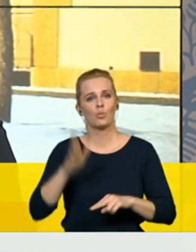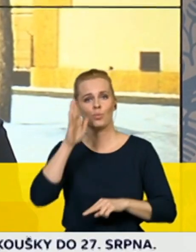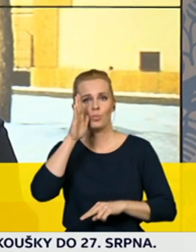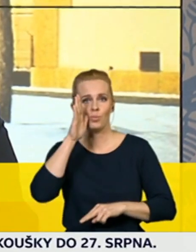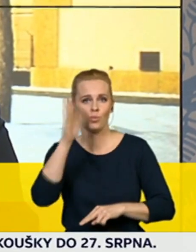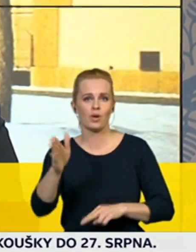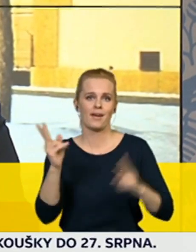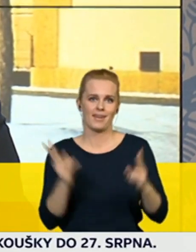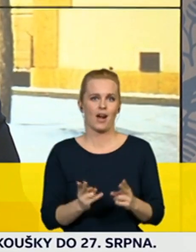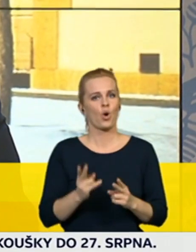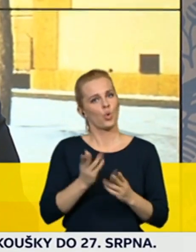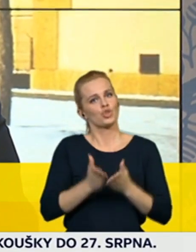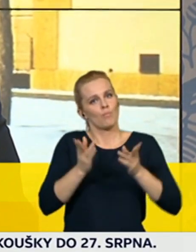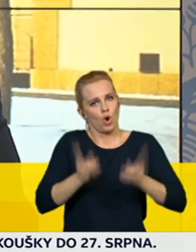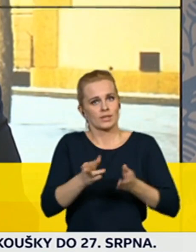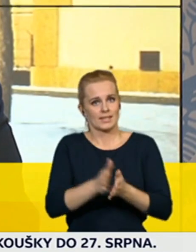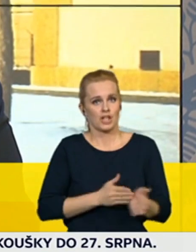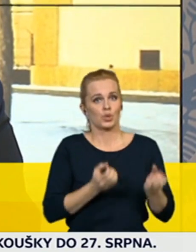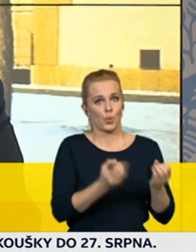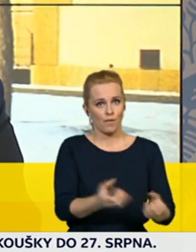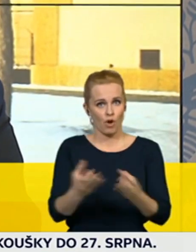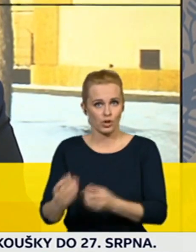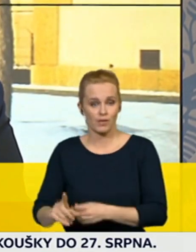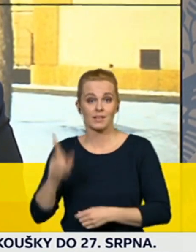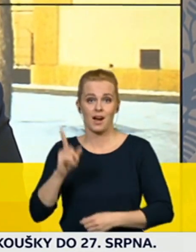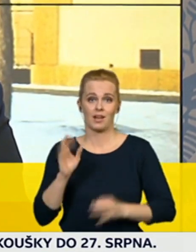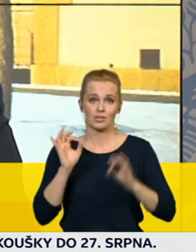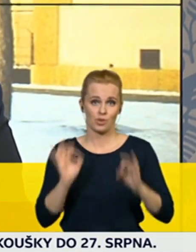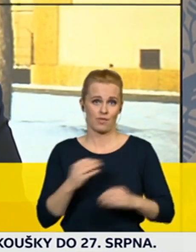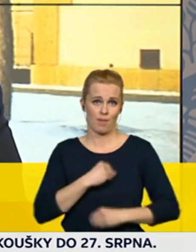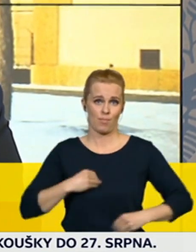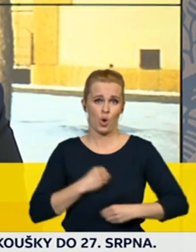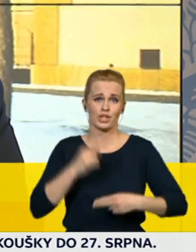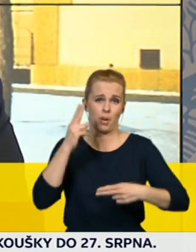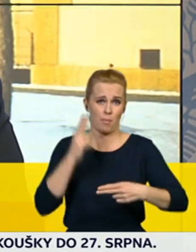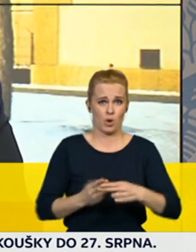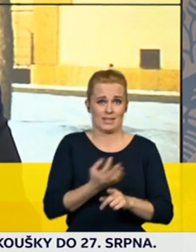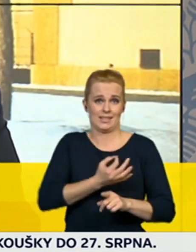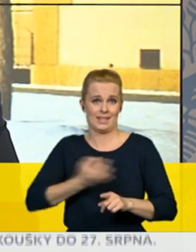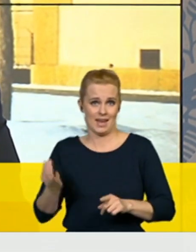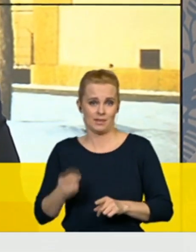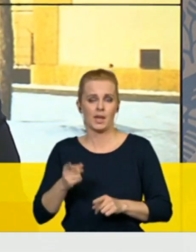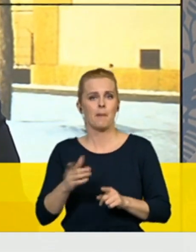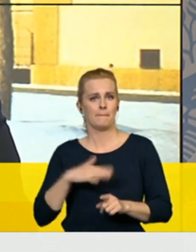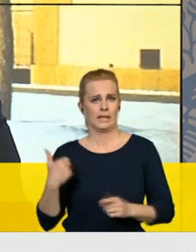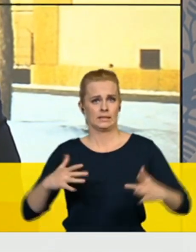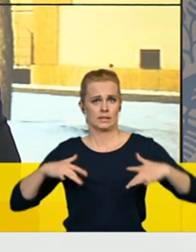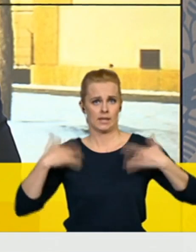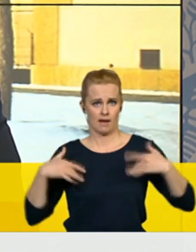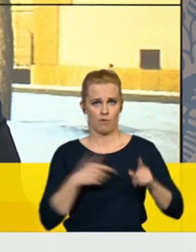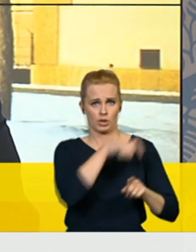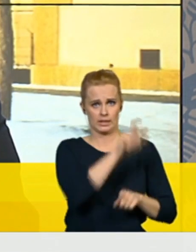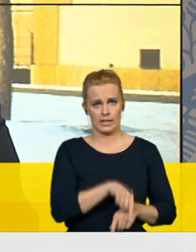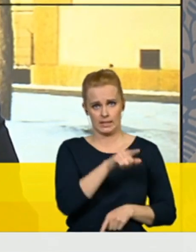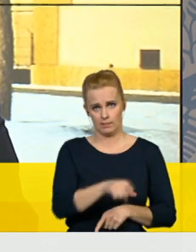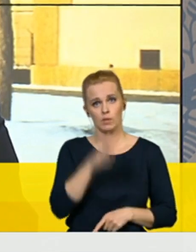souvisejí s uvolňováním. Bohužel v těch posledních dnech a potvrduje se to a pan ministr. Dravotníci určitě vám ukáže, či